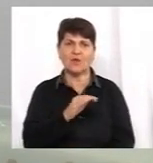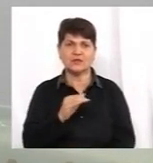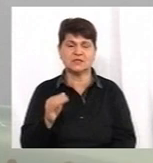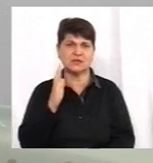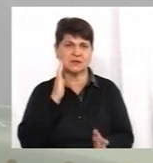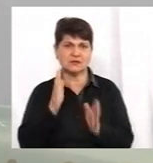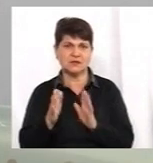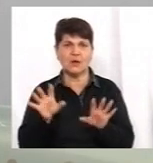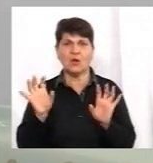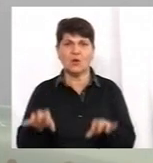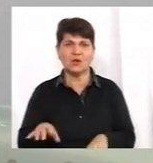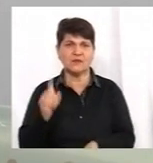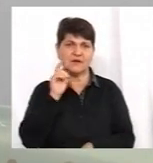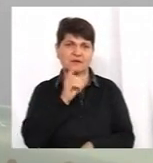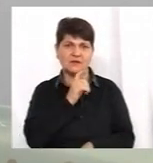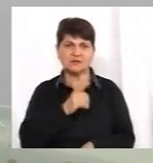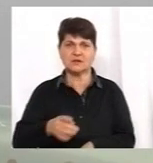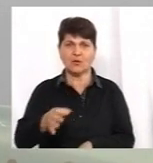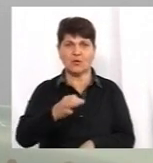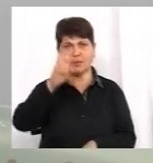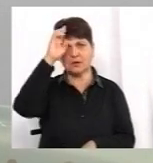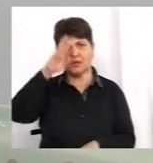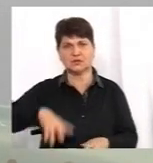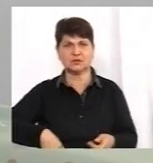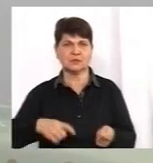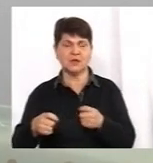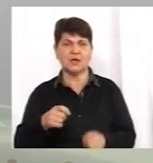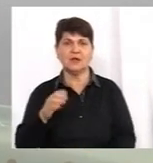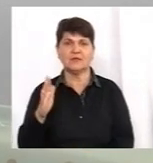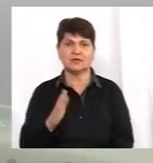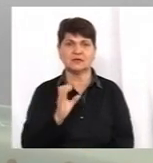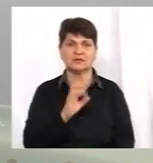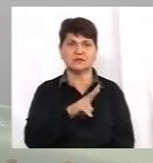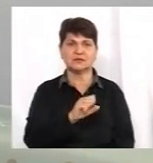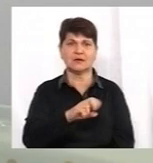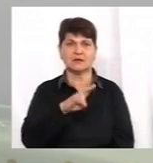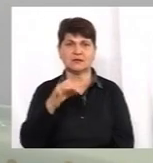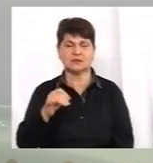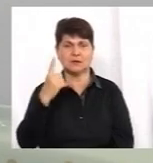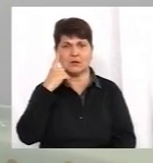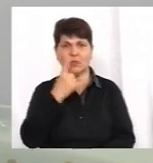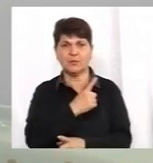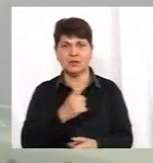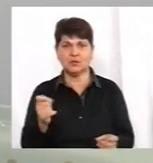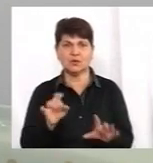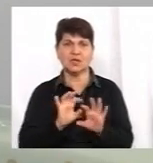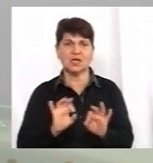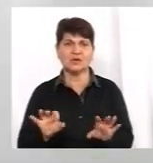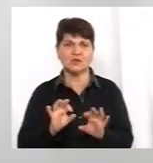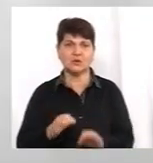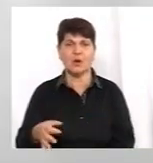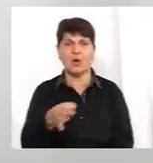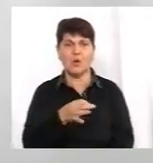у Фейсбук голова Вінницької обласної державної адміністрації Владислав Скальський оприлюднив інформацію, що область